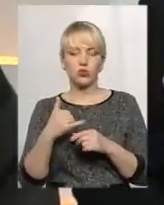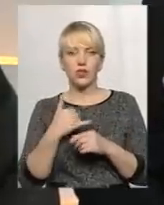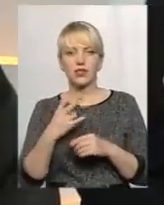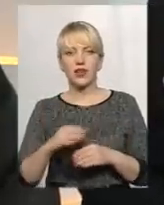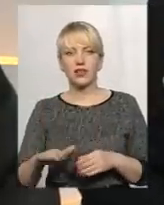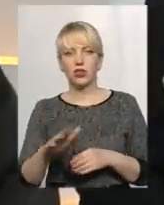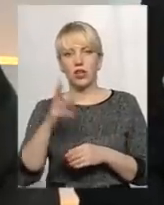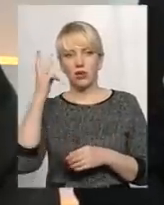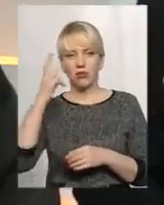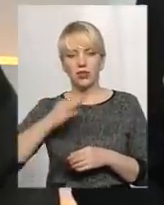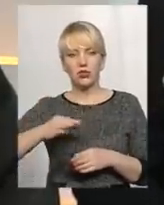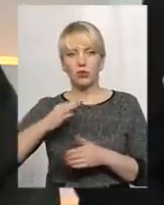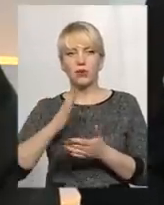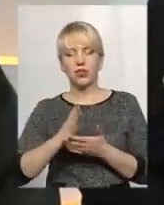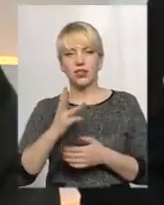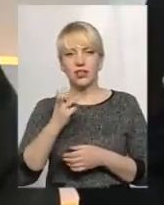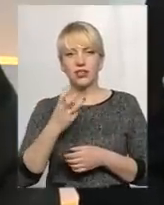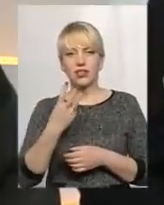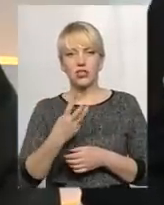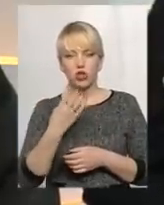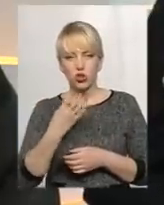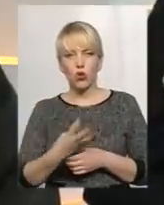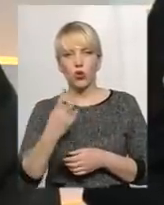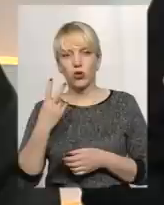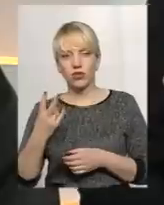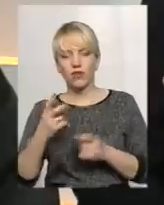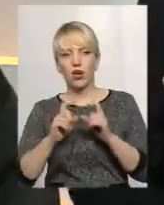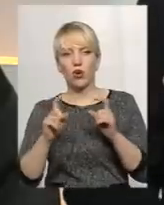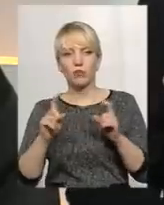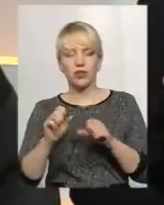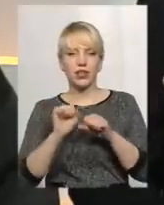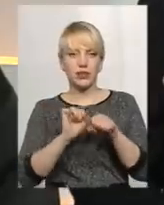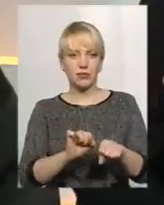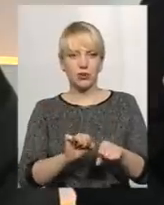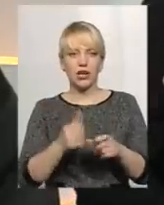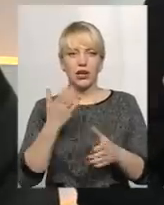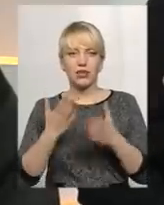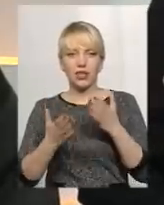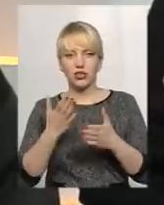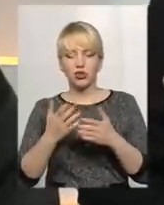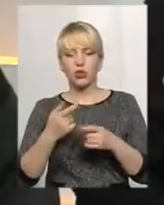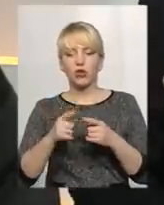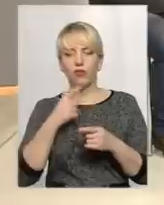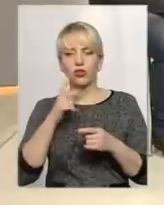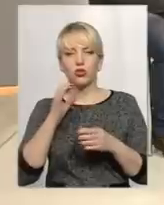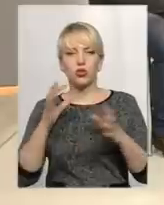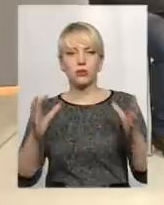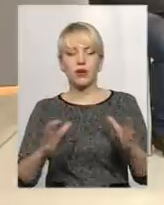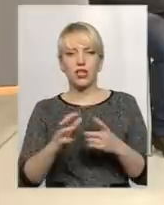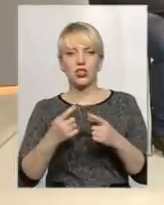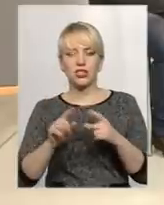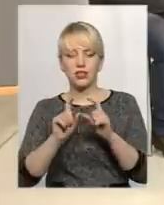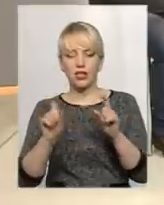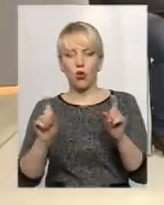території Хмельницької області є 342 об'єкти природозаповідного фонду. Якщо б бати позицію щодо збереження даних об